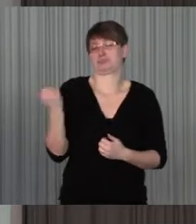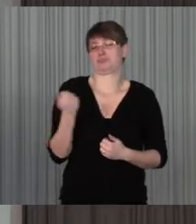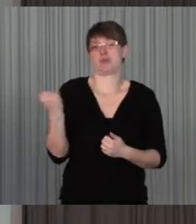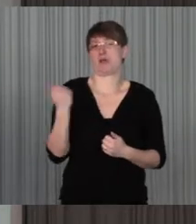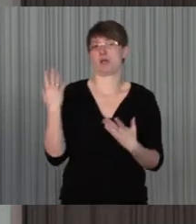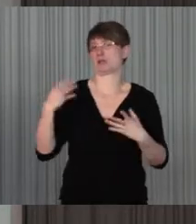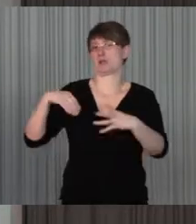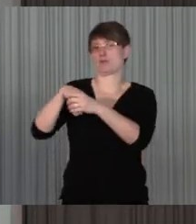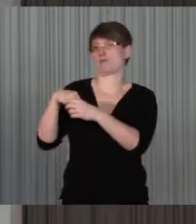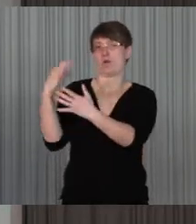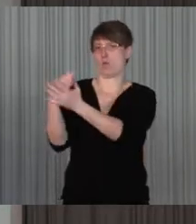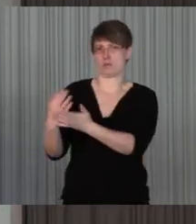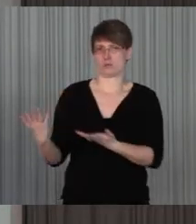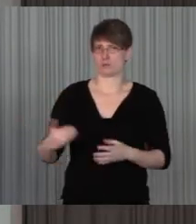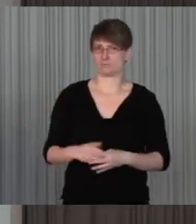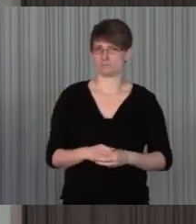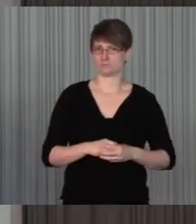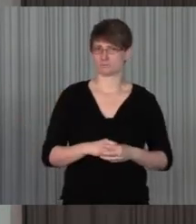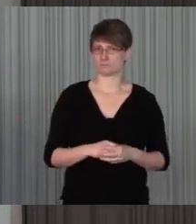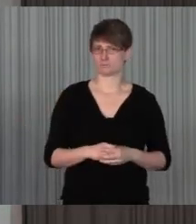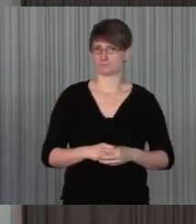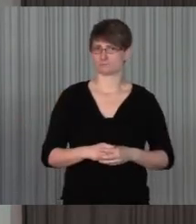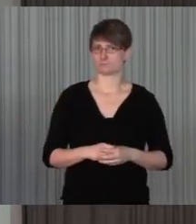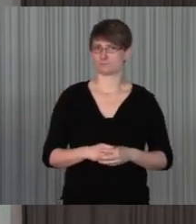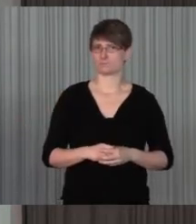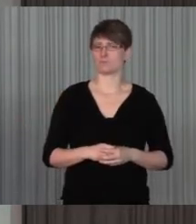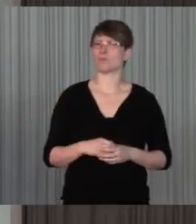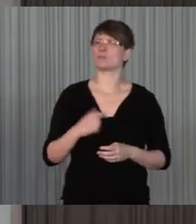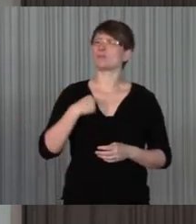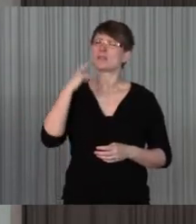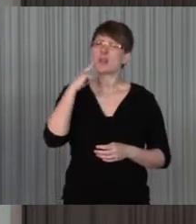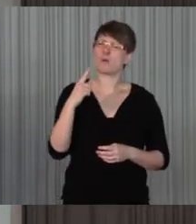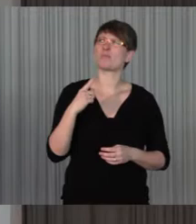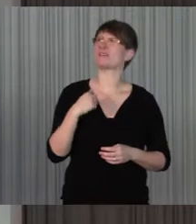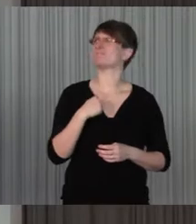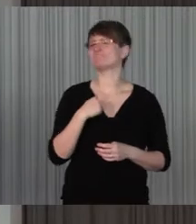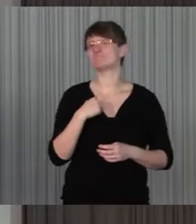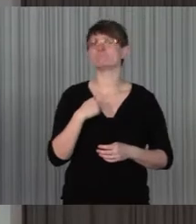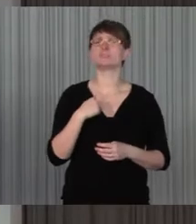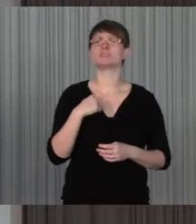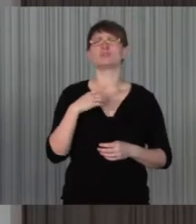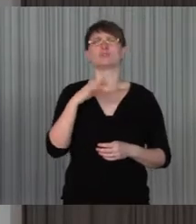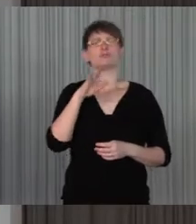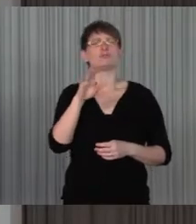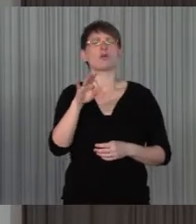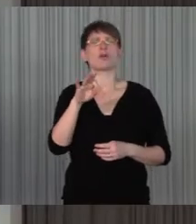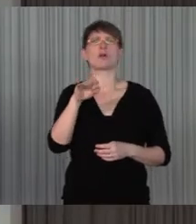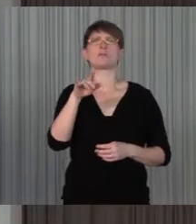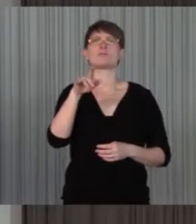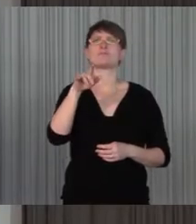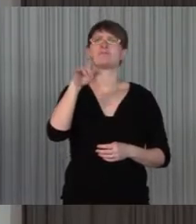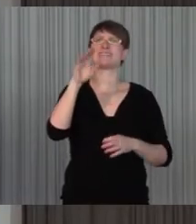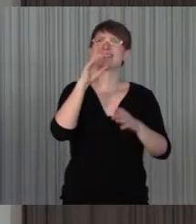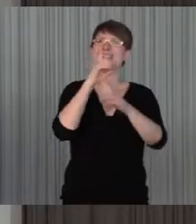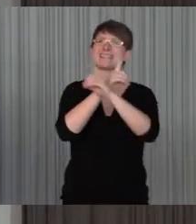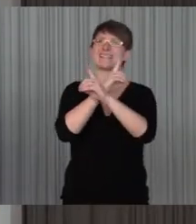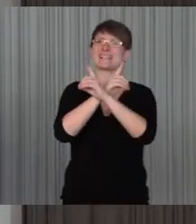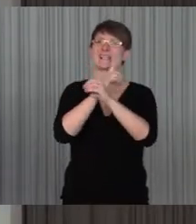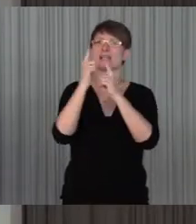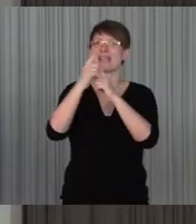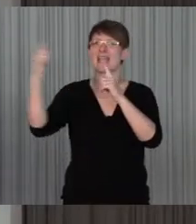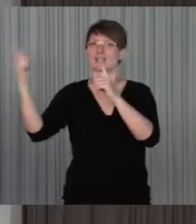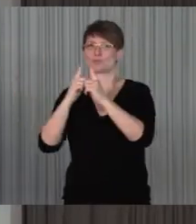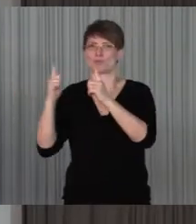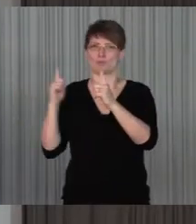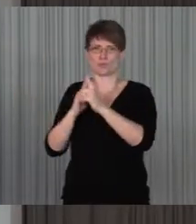toller, inklusiver Ort und ich glaube auch gerade für diejenigen, sozusagen von digitaler Explosion